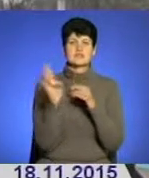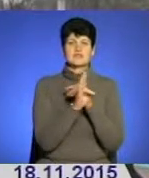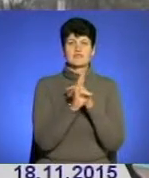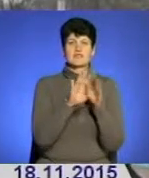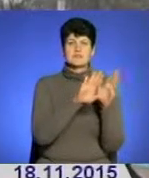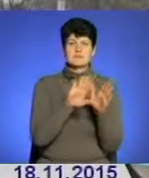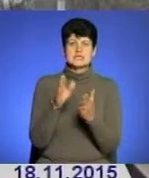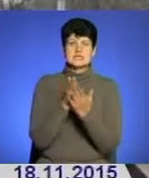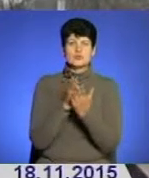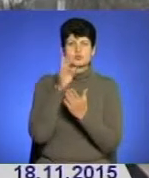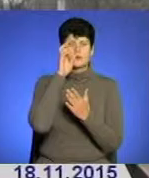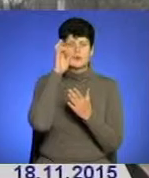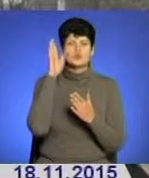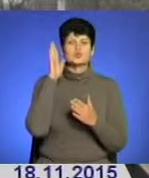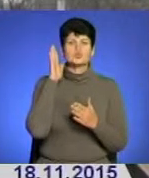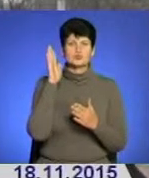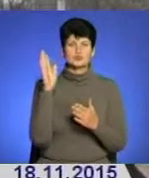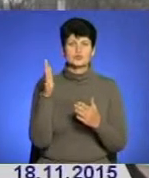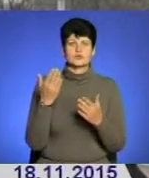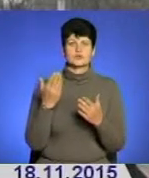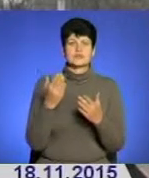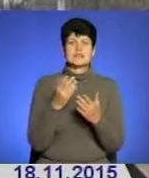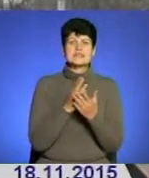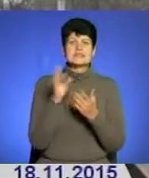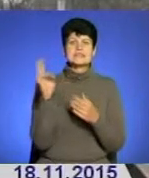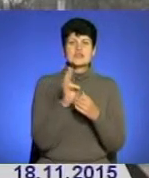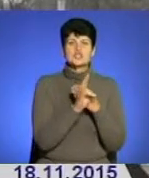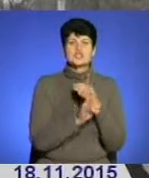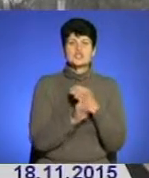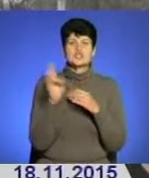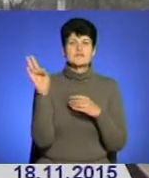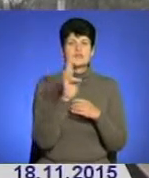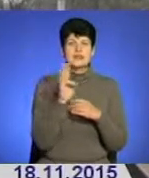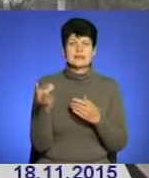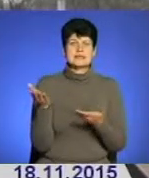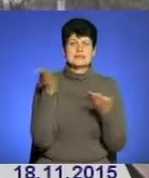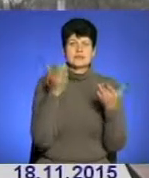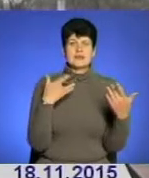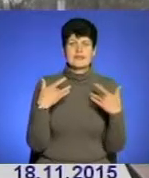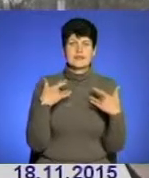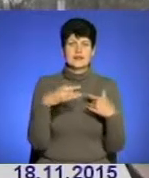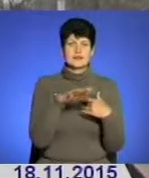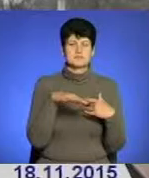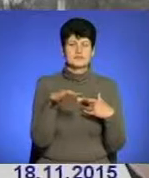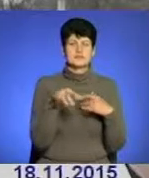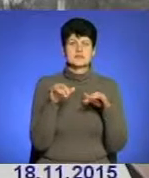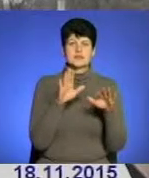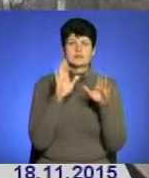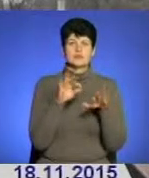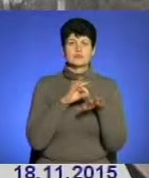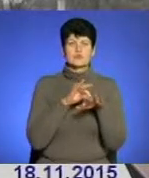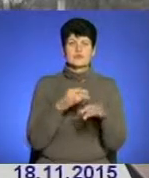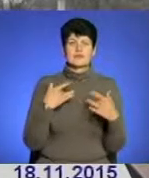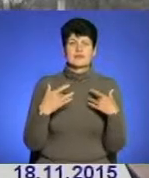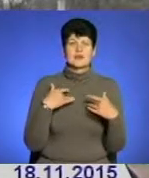служби Божої будуть, відповідно, священники запрошені на театральний майдан. Сам захід буде проводитися безпосередньо на